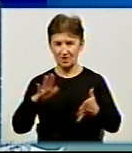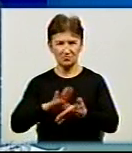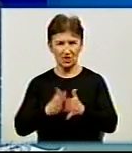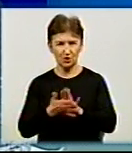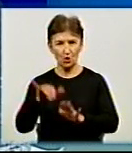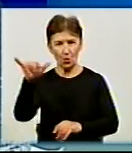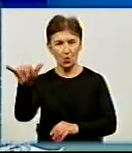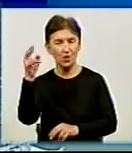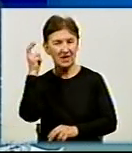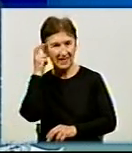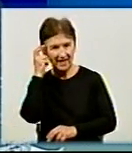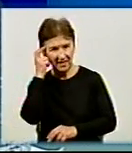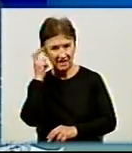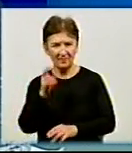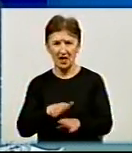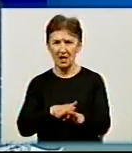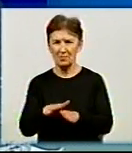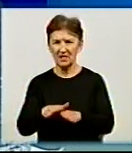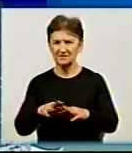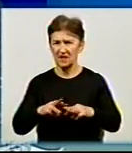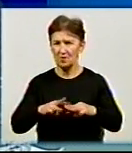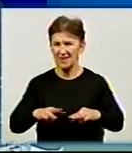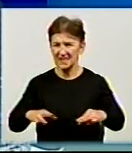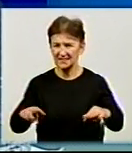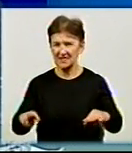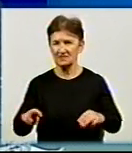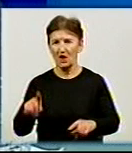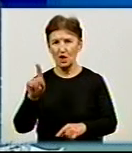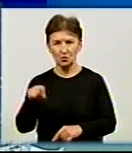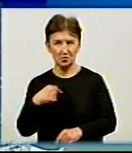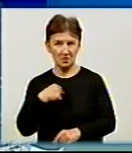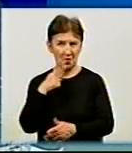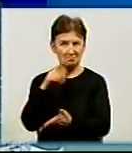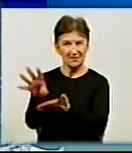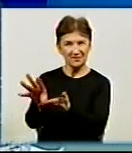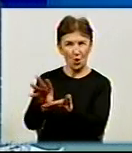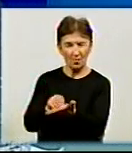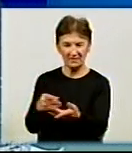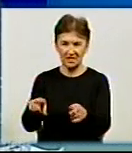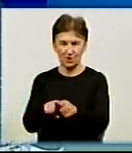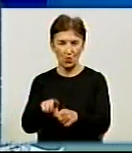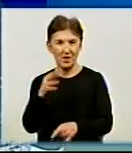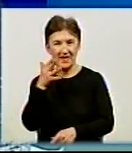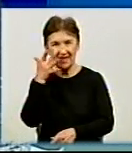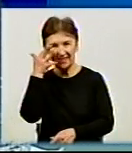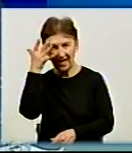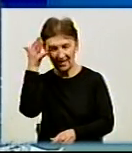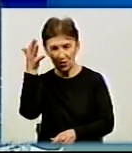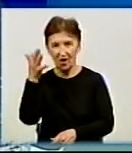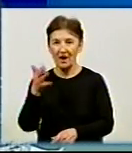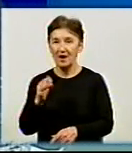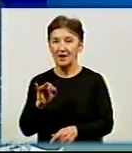проводить НОК, це проводить профільне міністерство. Тоді я захопився цією ідеєю, але